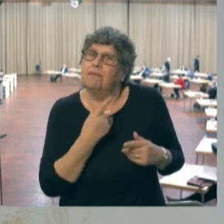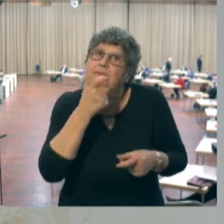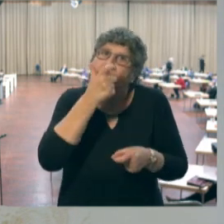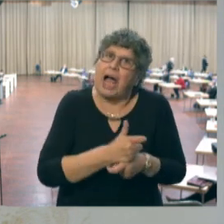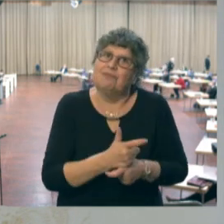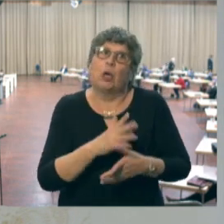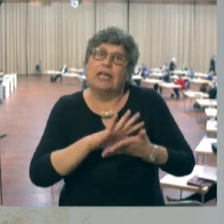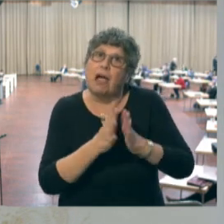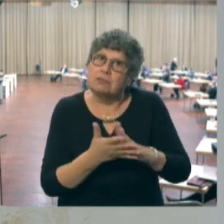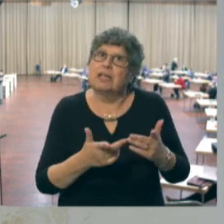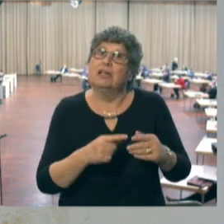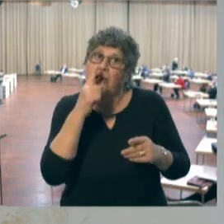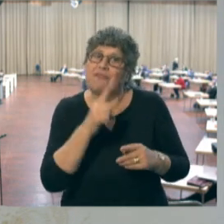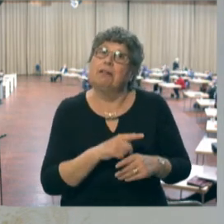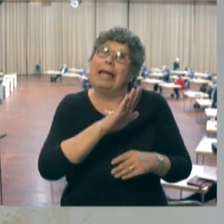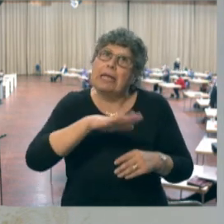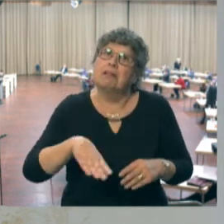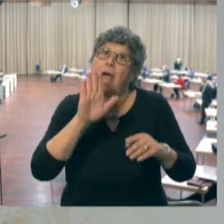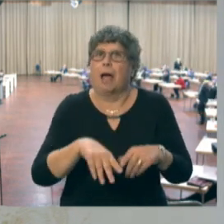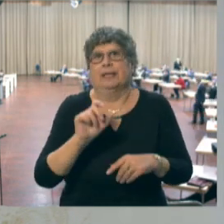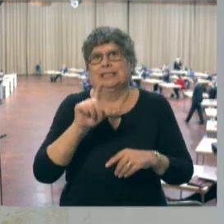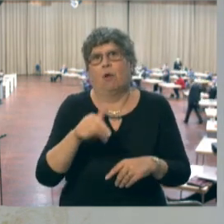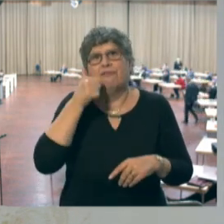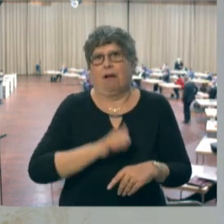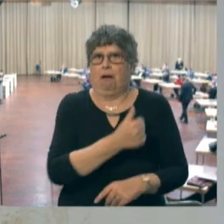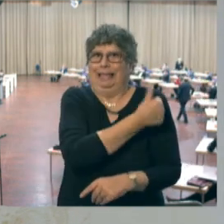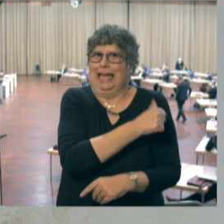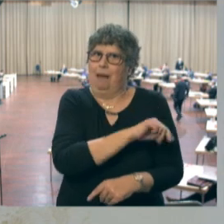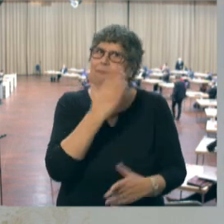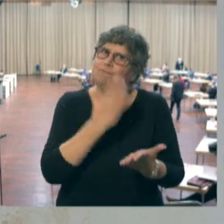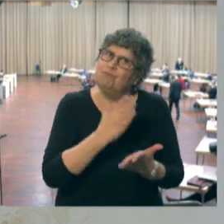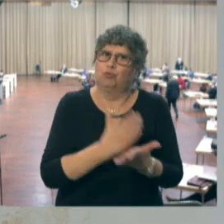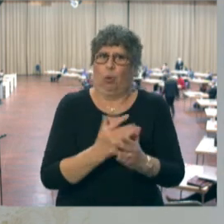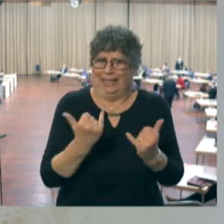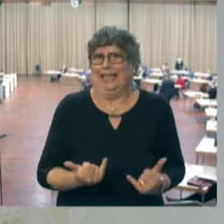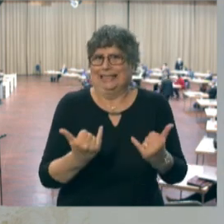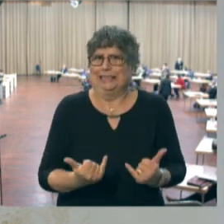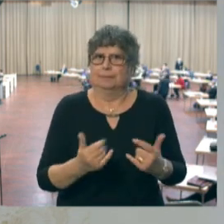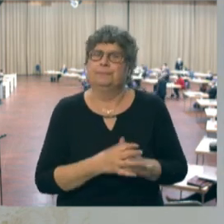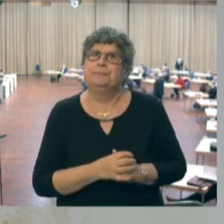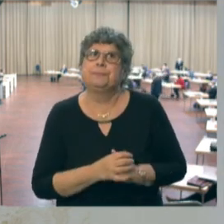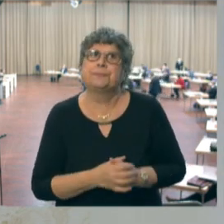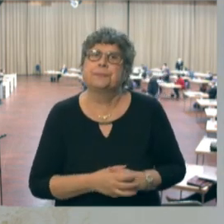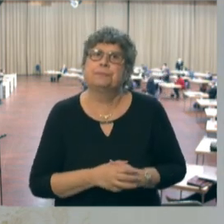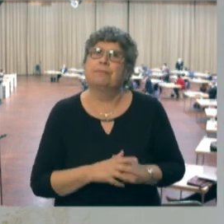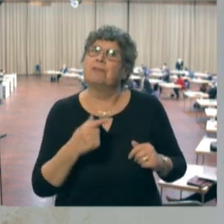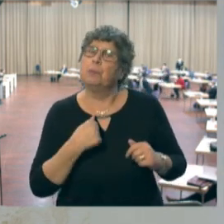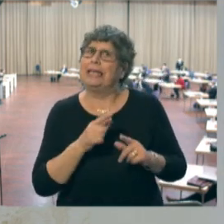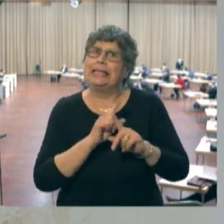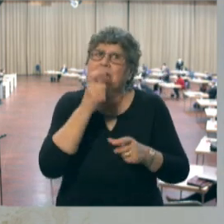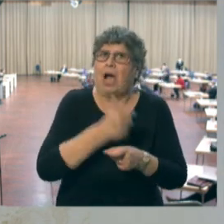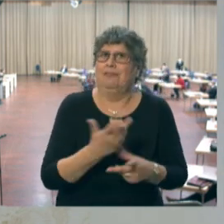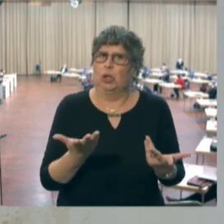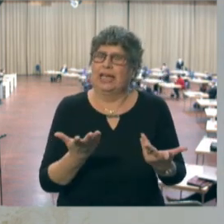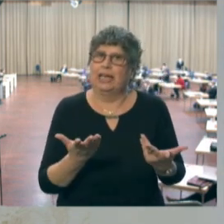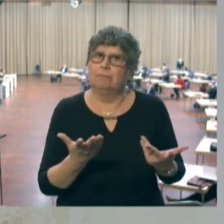würden, wenn wir zustimmen würden, schon Kinder ab zwölf Jahren zu impfen. Das halten wir nicht für verantwortlich. Wir